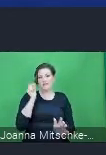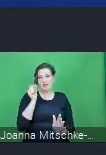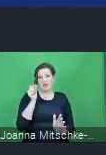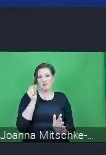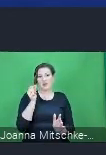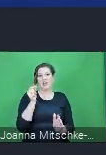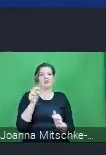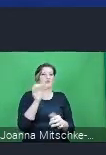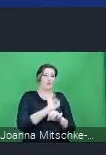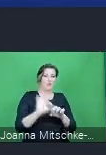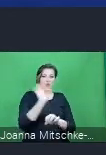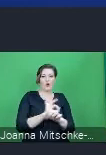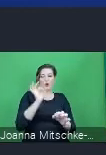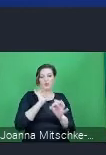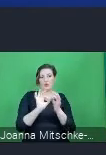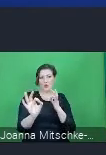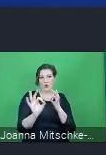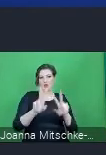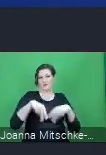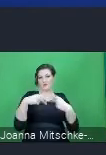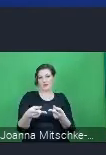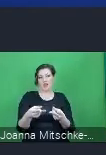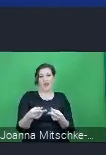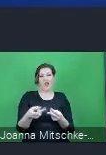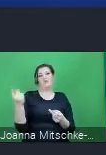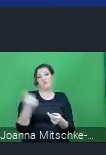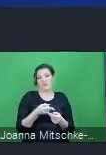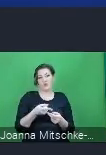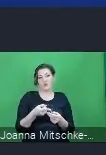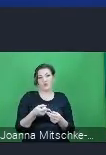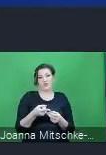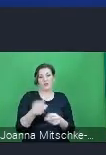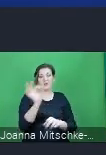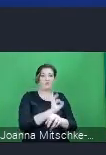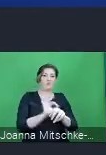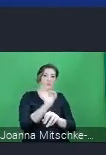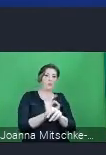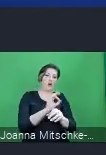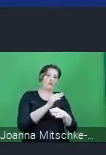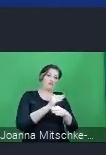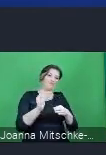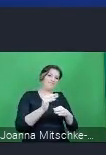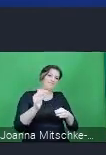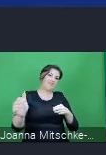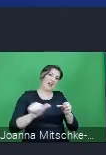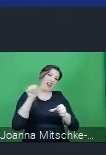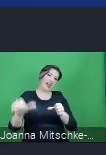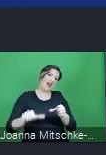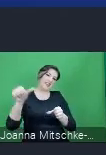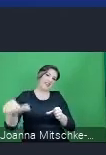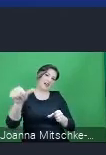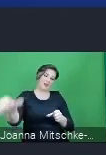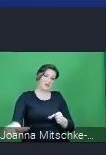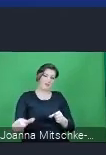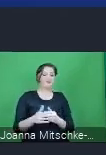i programów, a musimy to programować długo, falowo, żeby przyniosło to oczekiwane efekty. Na kolejnym slajdzie